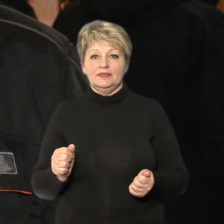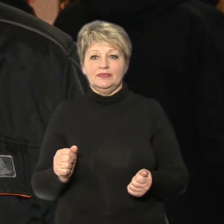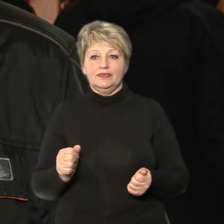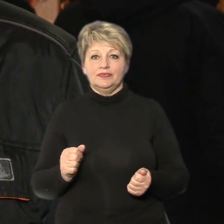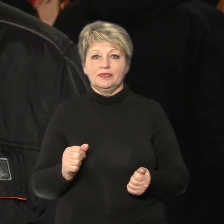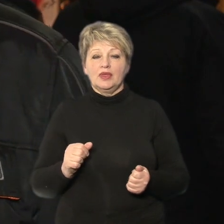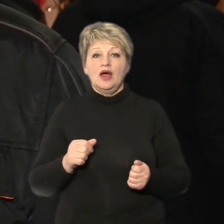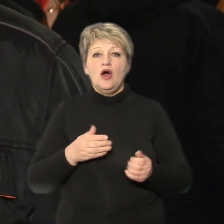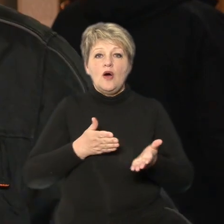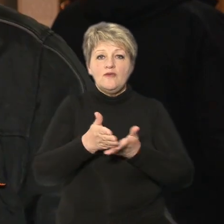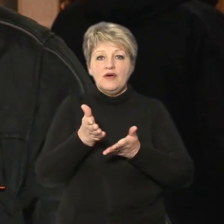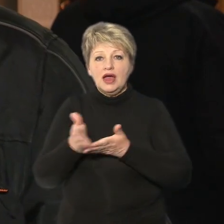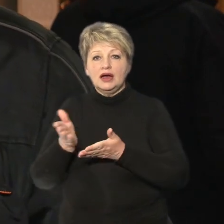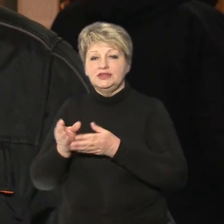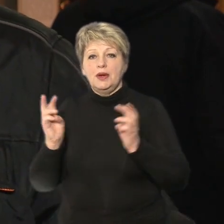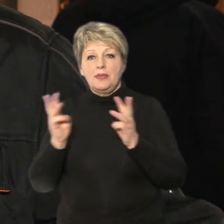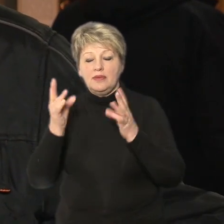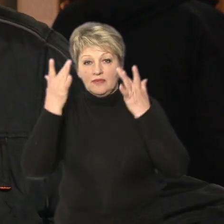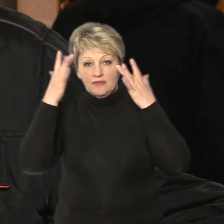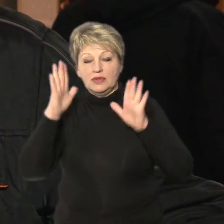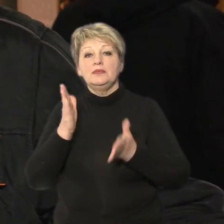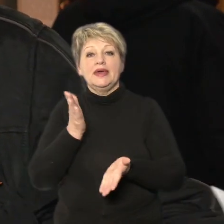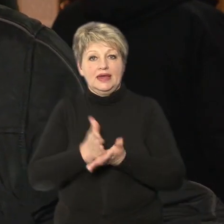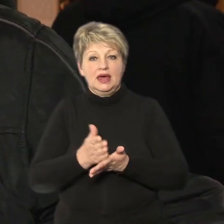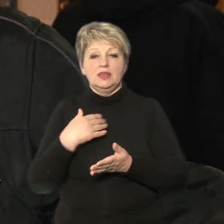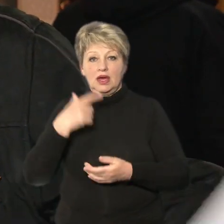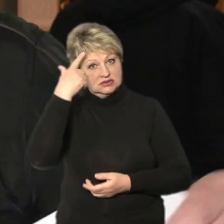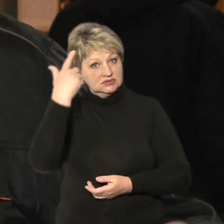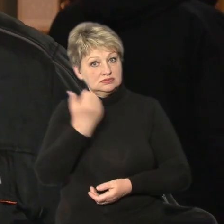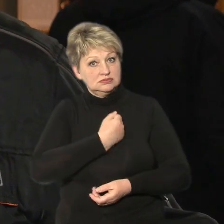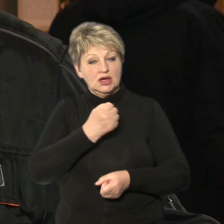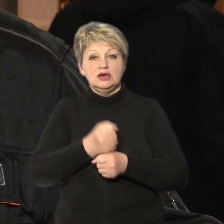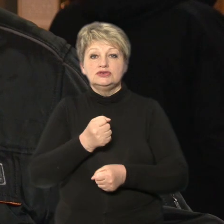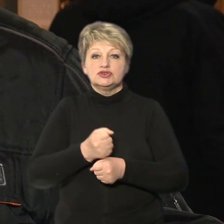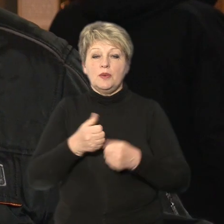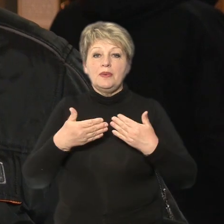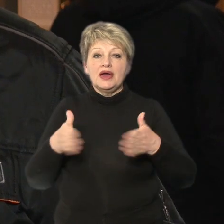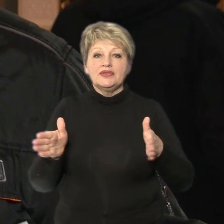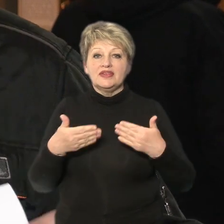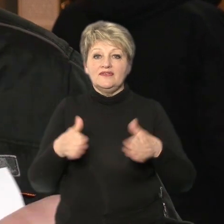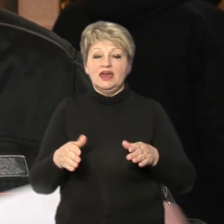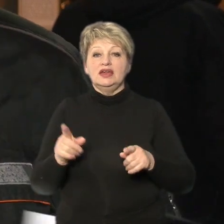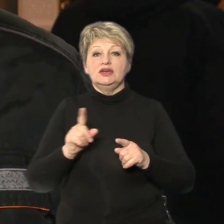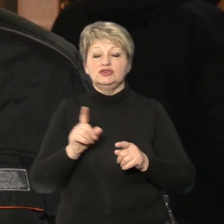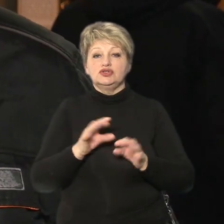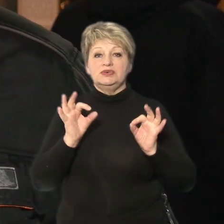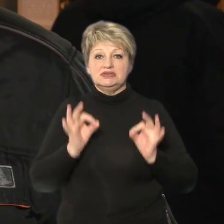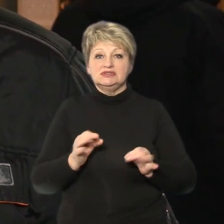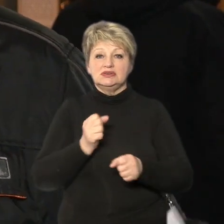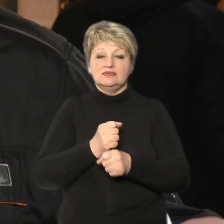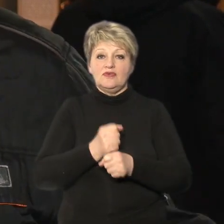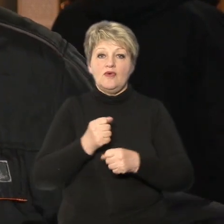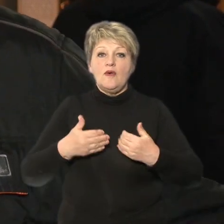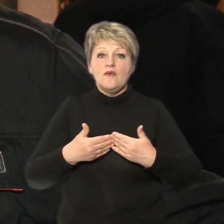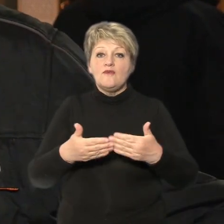Пожарні виходи теж у нас є. Нас попереджали зробити двері, щоб ті, що відкриваються у нас внутрі, по пожежної безпеці, повинні